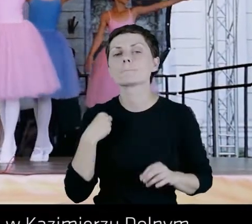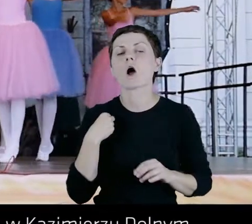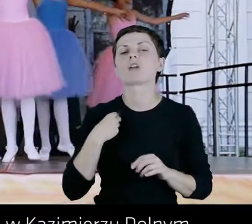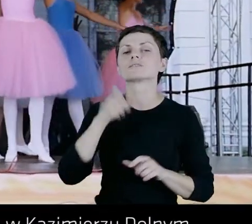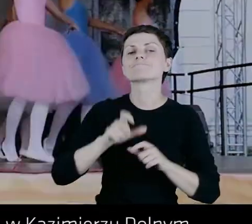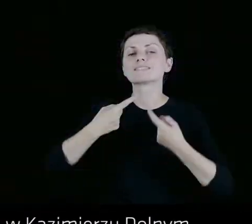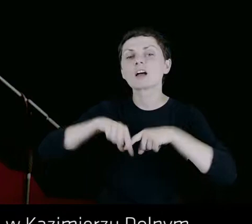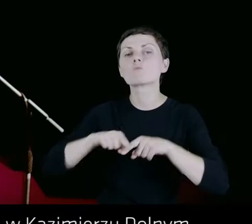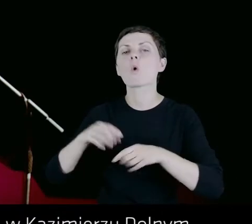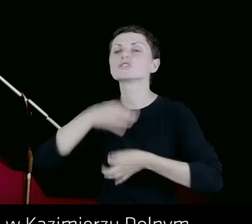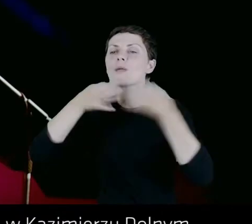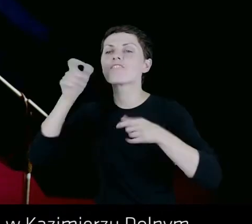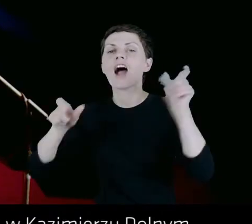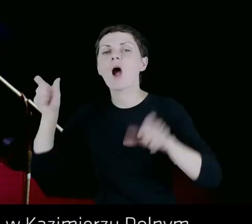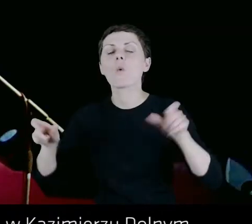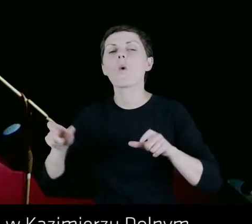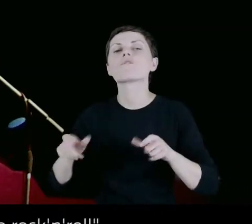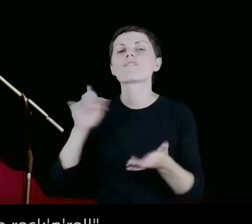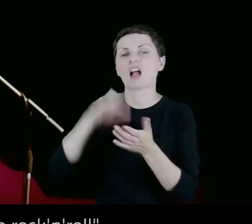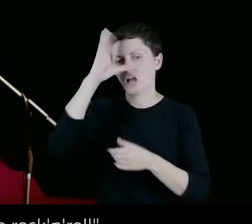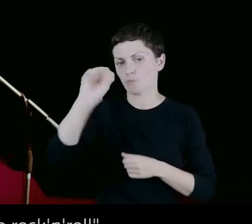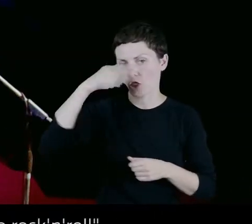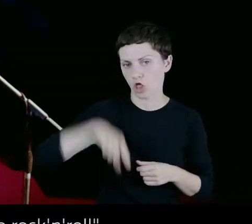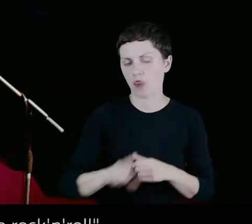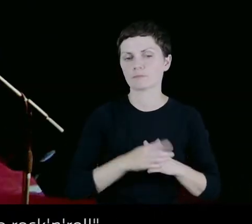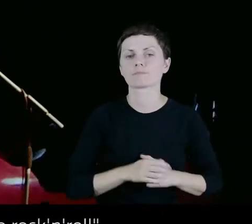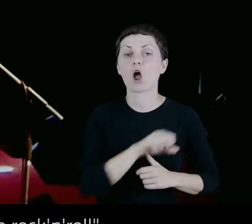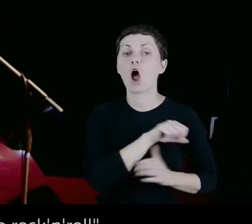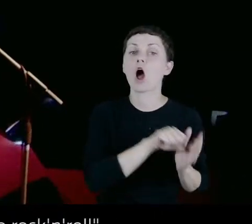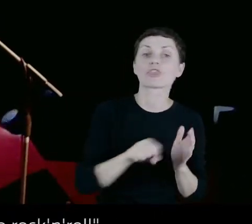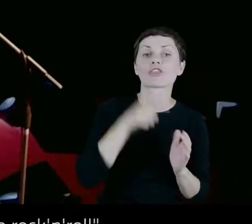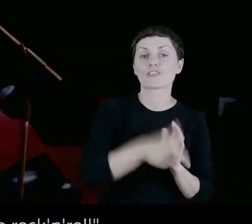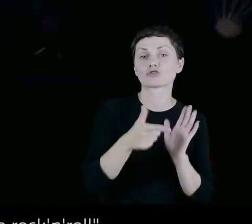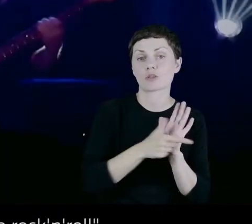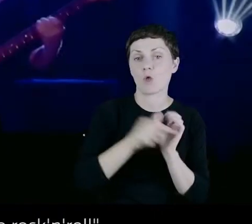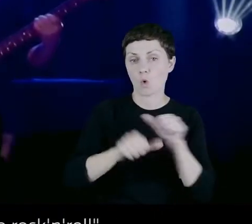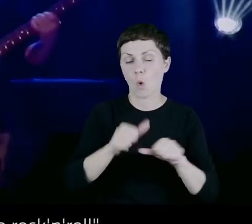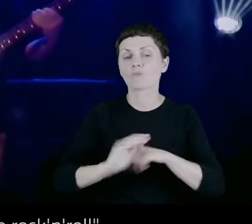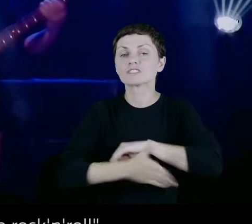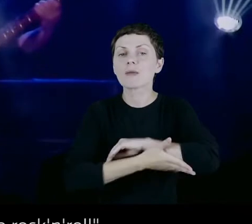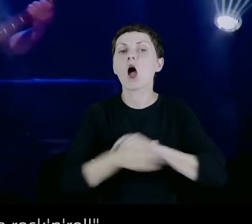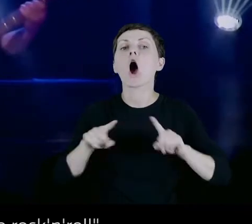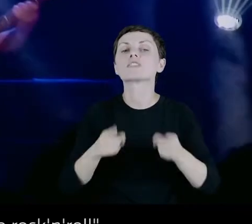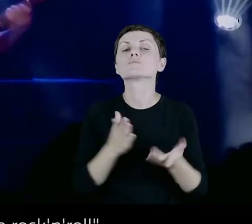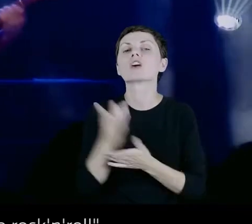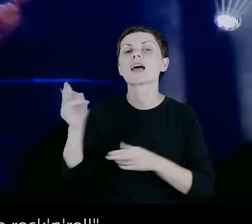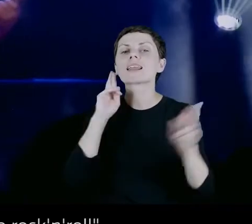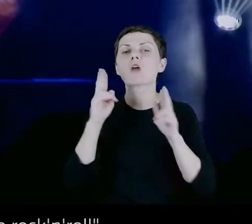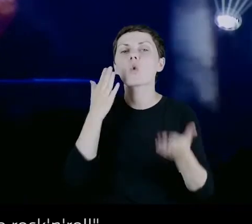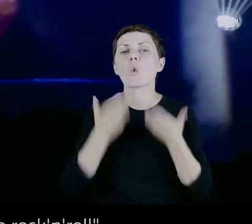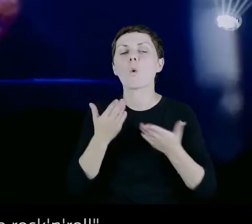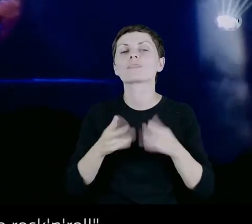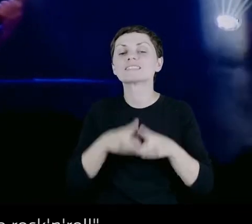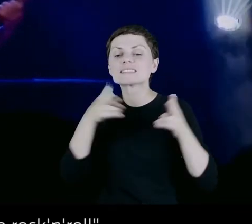Kapel i Śpiewaków Ludowych w Kazimierzu Dolnym. Od 2017 roku wspieramy organizowany przez Radio Lublin